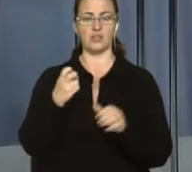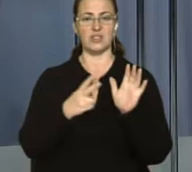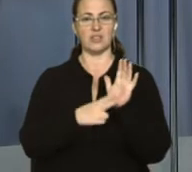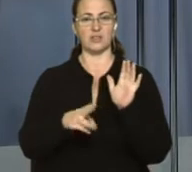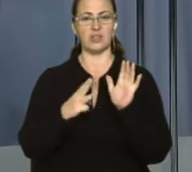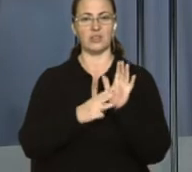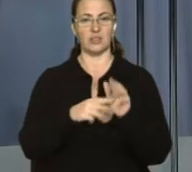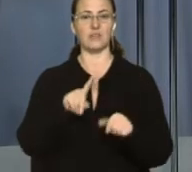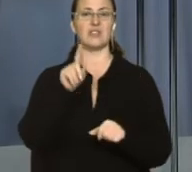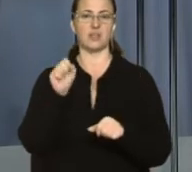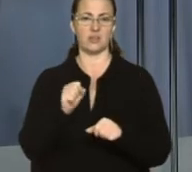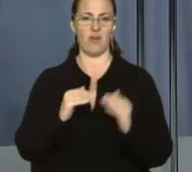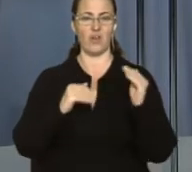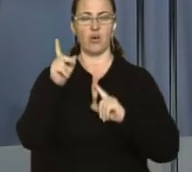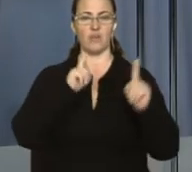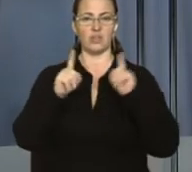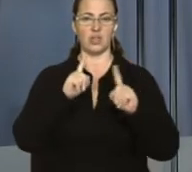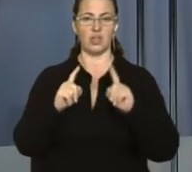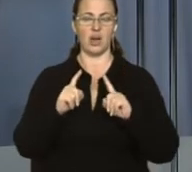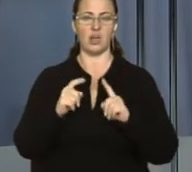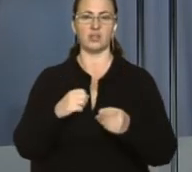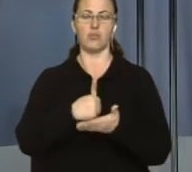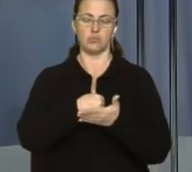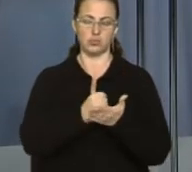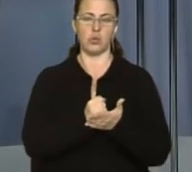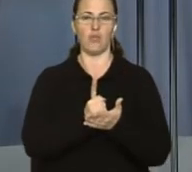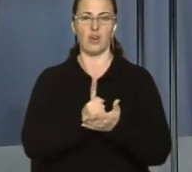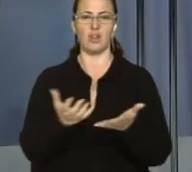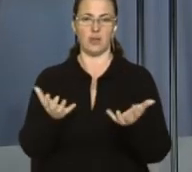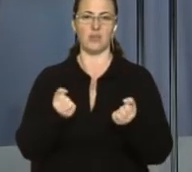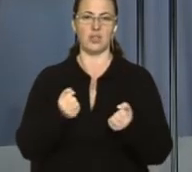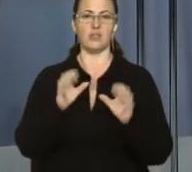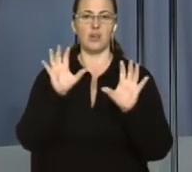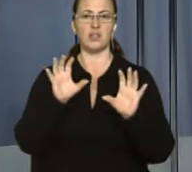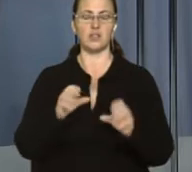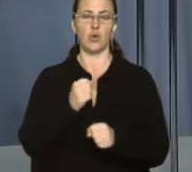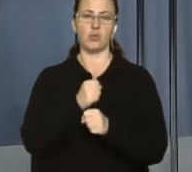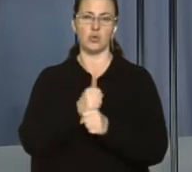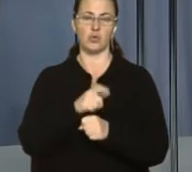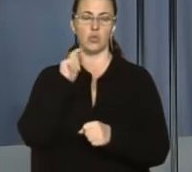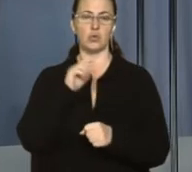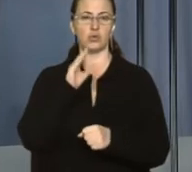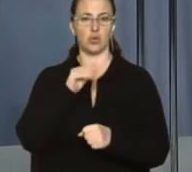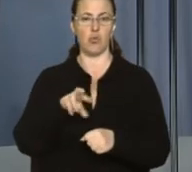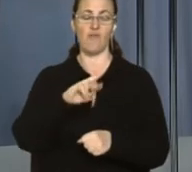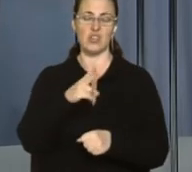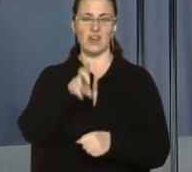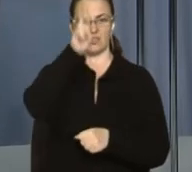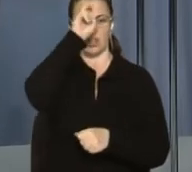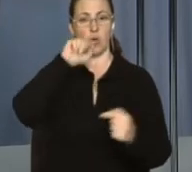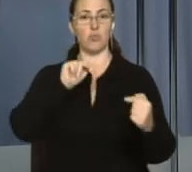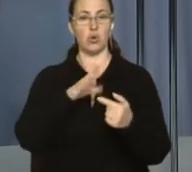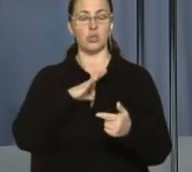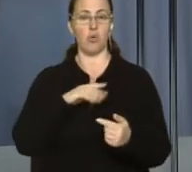278 «За». Верховна Рада охвалила законопроект про забезпечення функціонування української мови як державної. Проти були